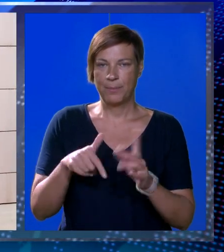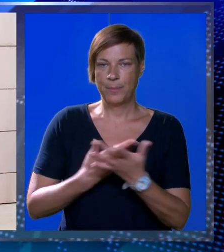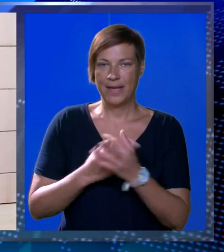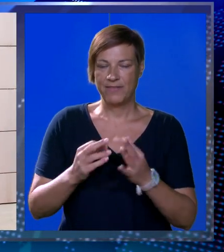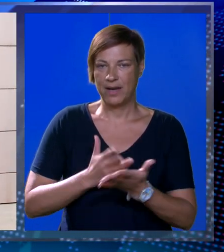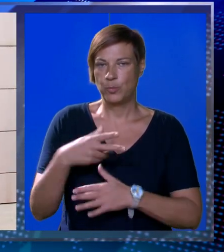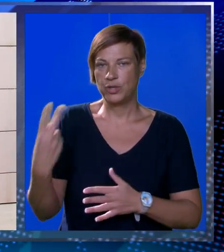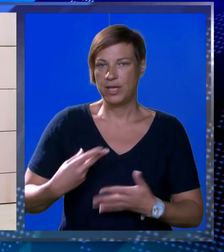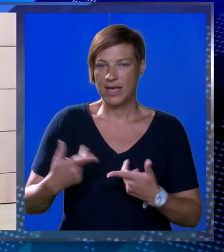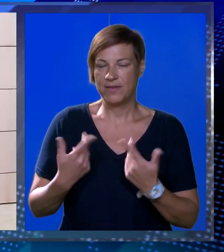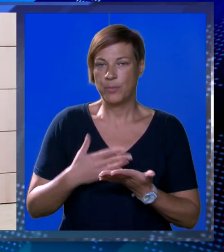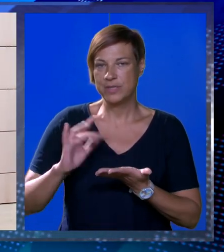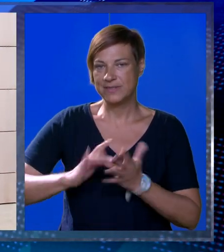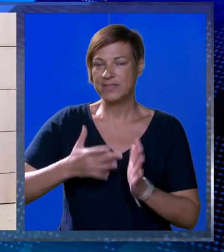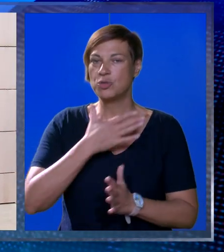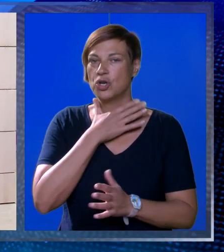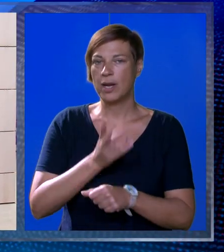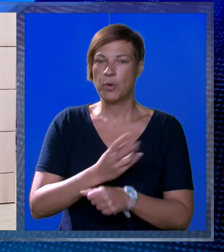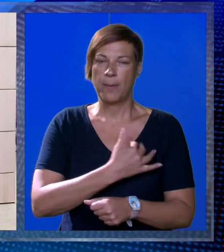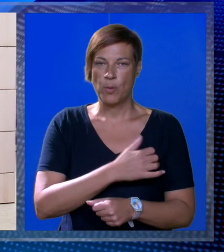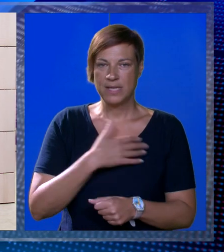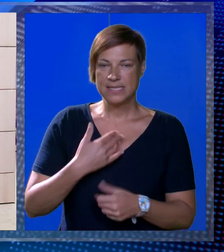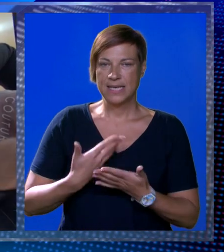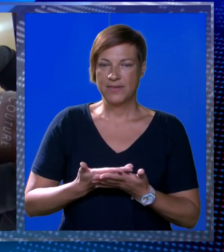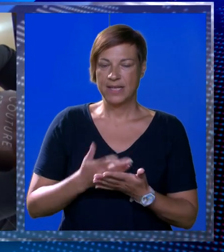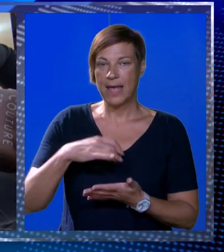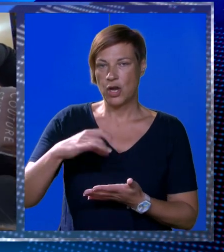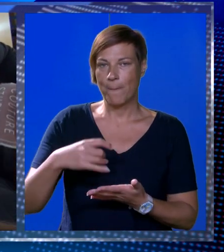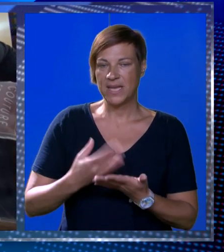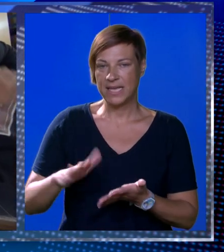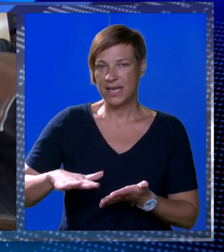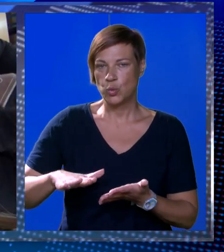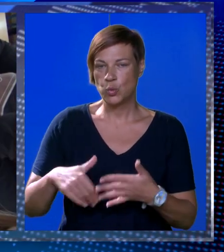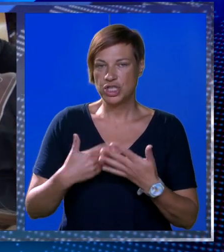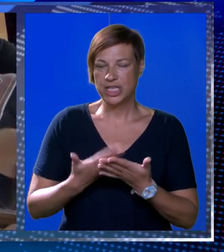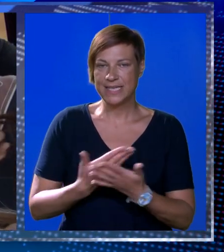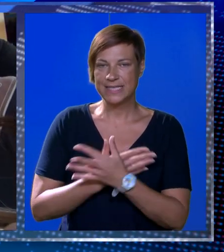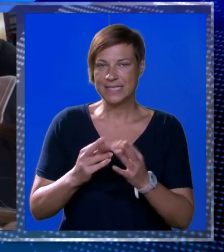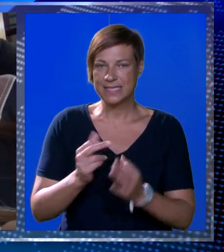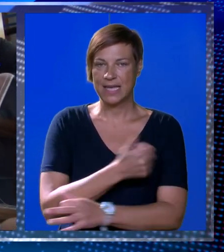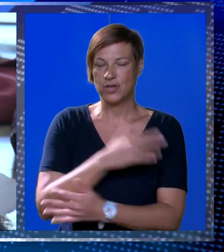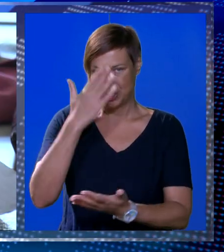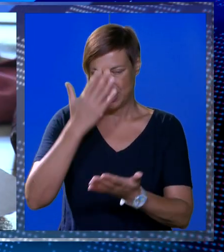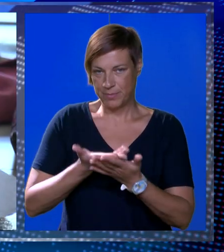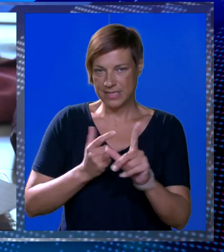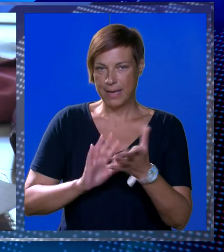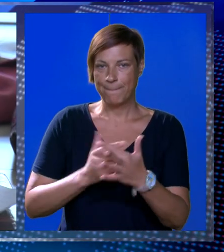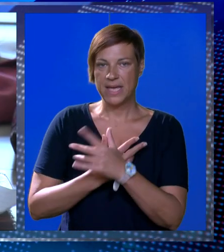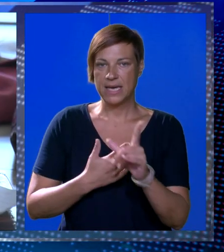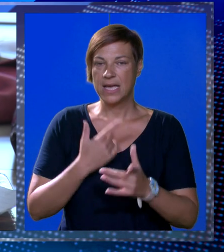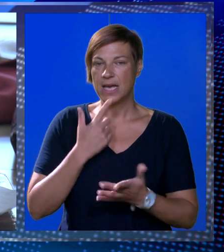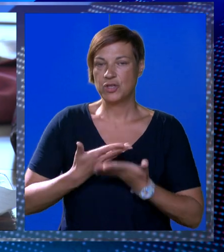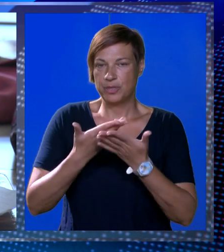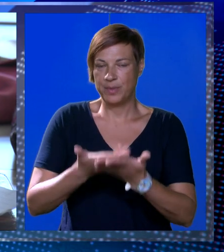Denis Pavela uputio javni poziv svim školama u Republici Hrvatskoj da nominira i svoje učenike i učenice za godišnje priznanje Imperial